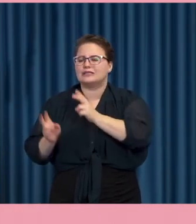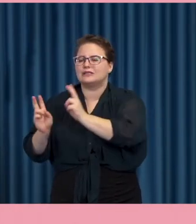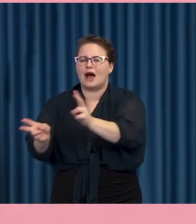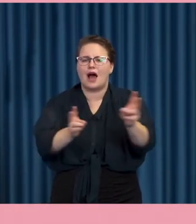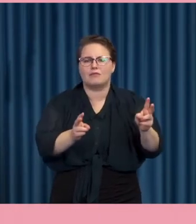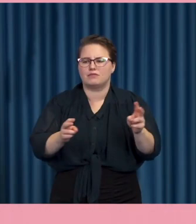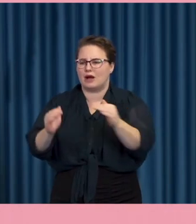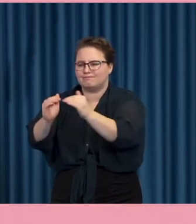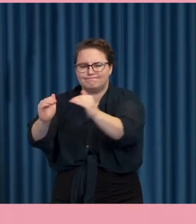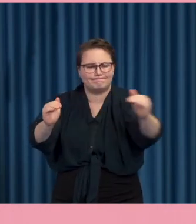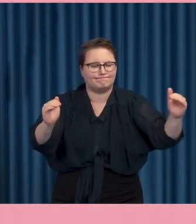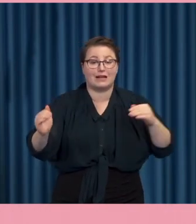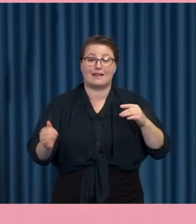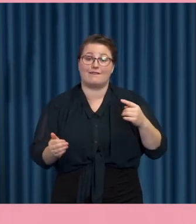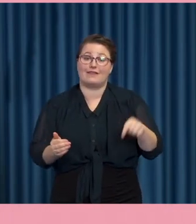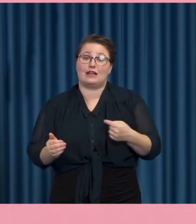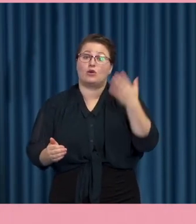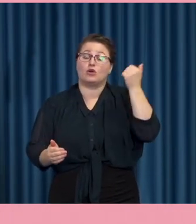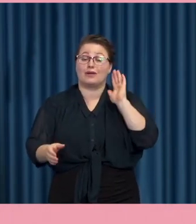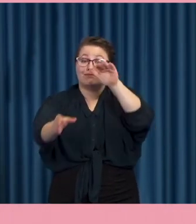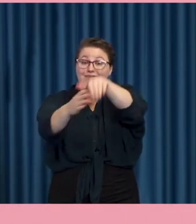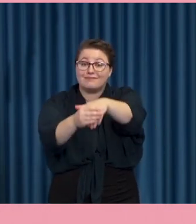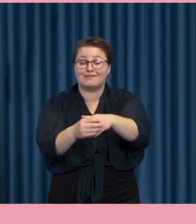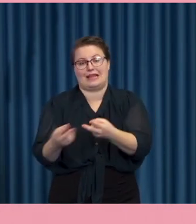att vara med i det demokratiska samtalet.